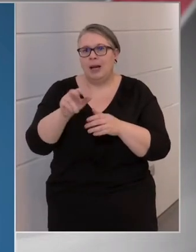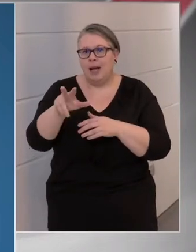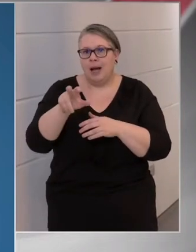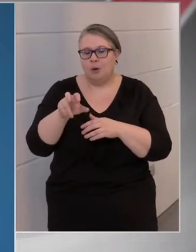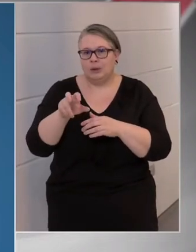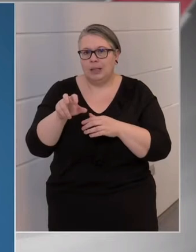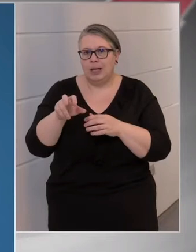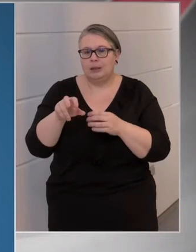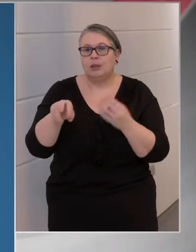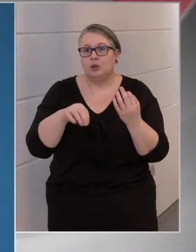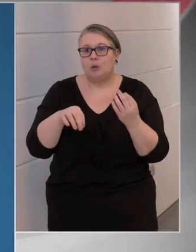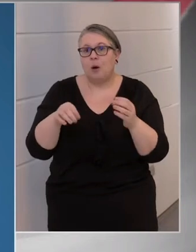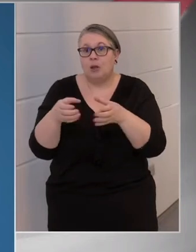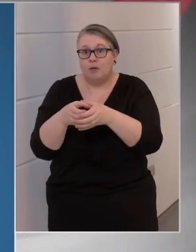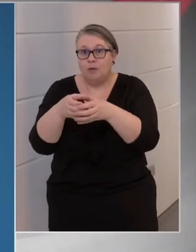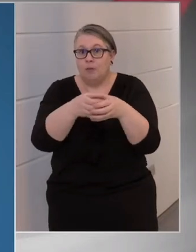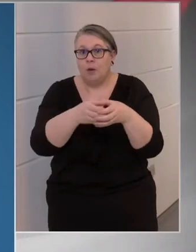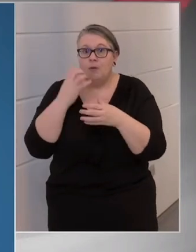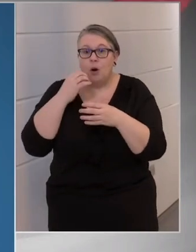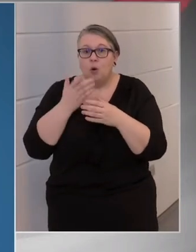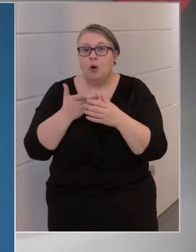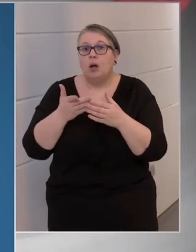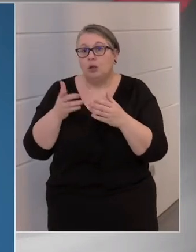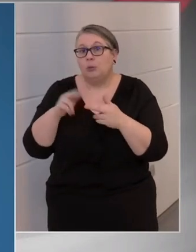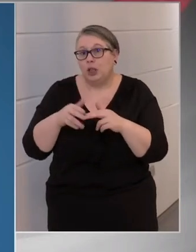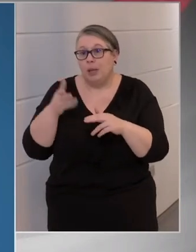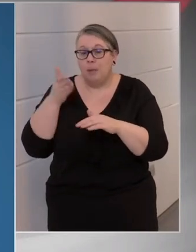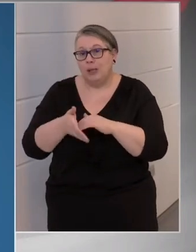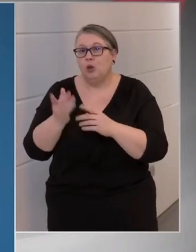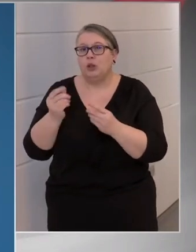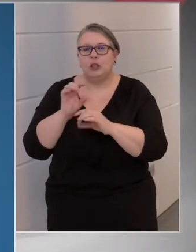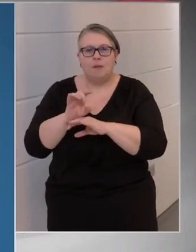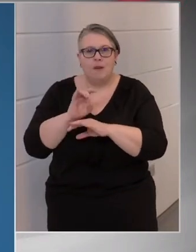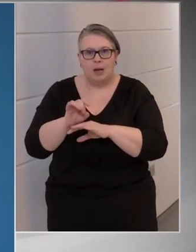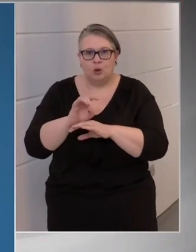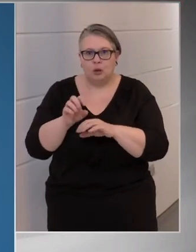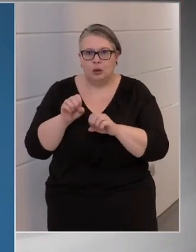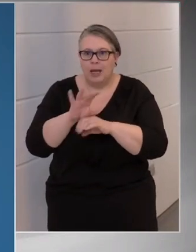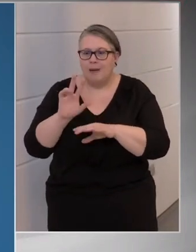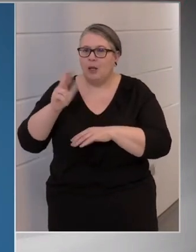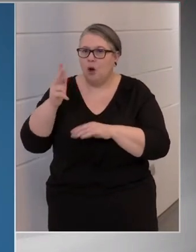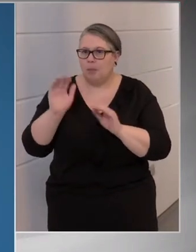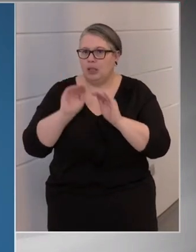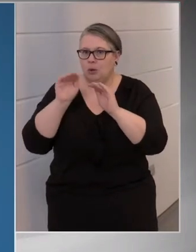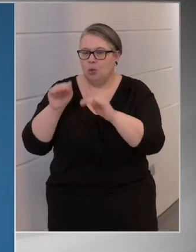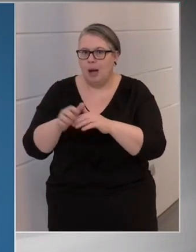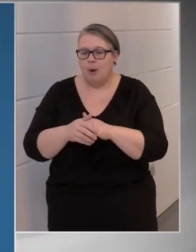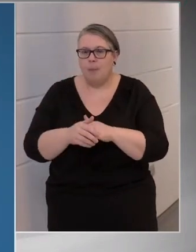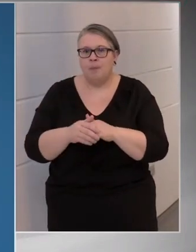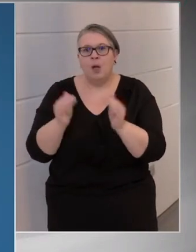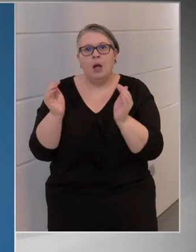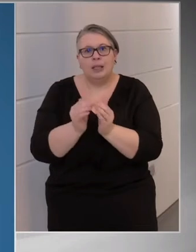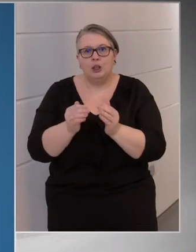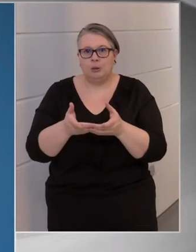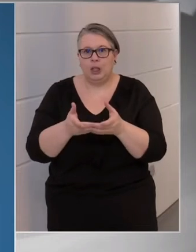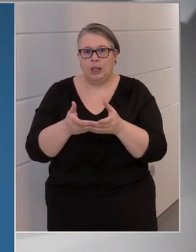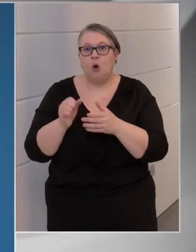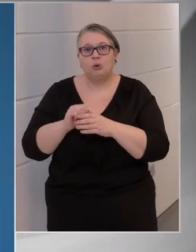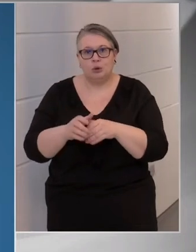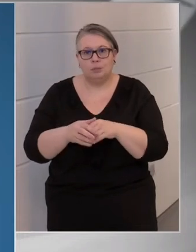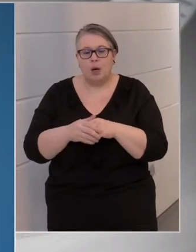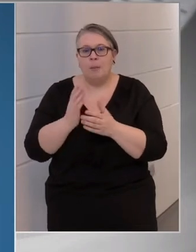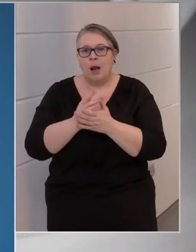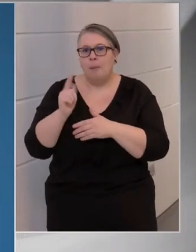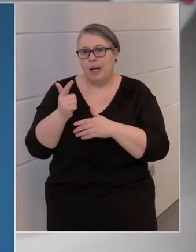roma szegregátum többségébe betört, és jelentős mértékben fertőz a járvány harmadik hulláma. A kisebbségi ombudsman már a